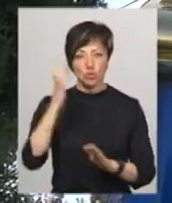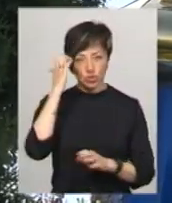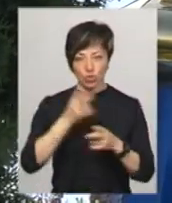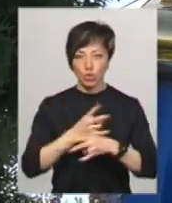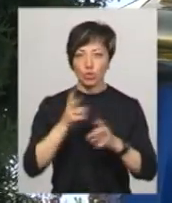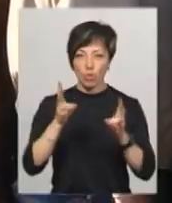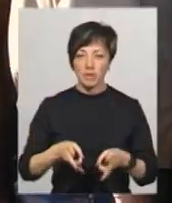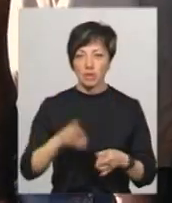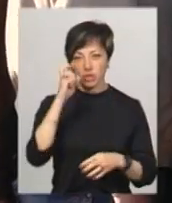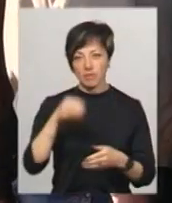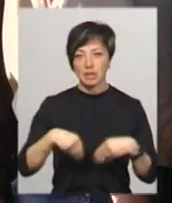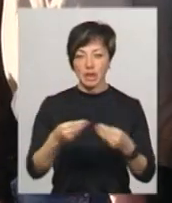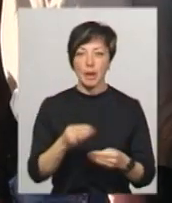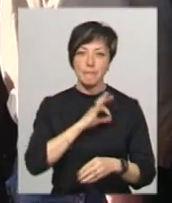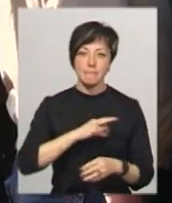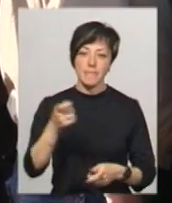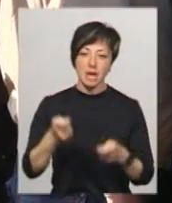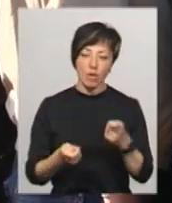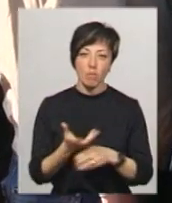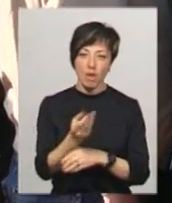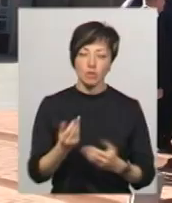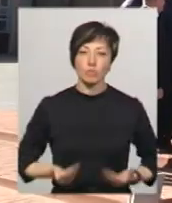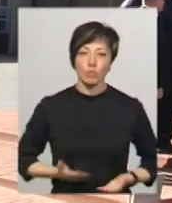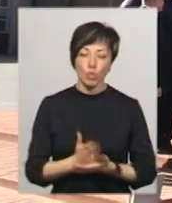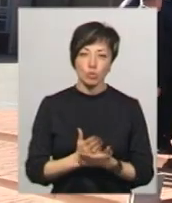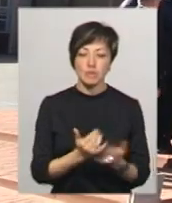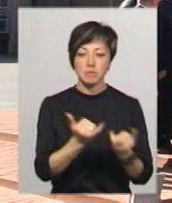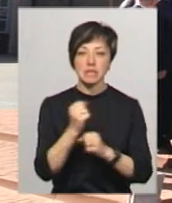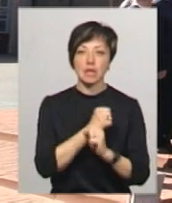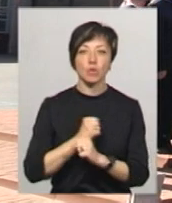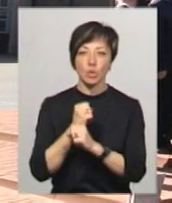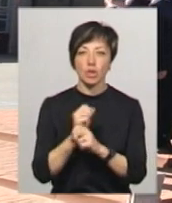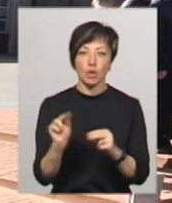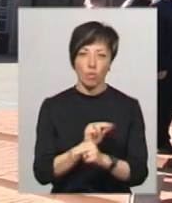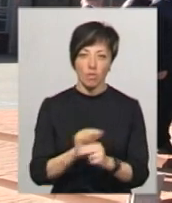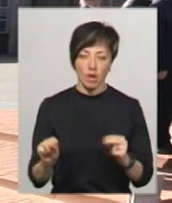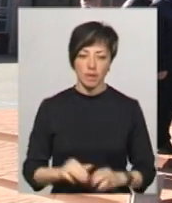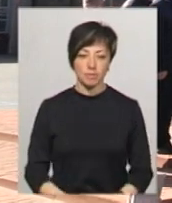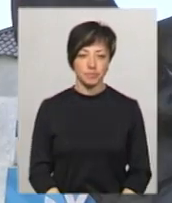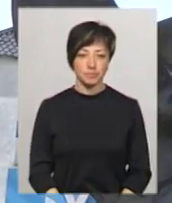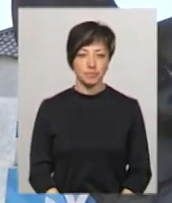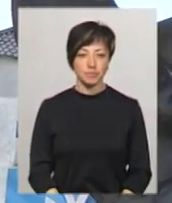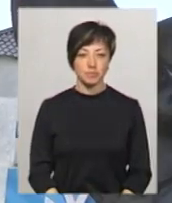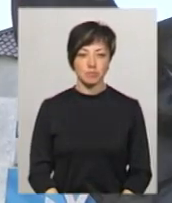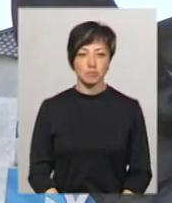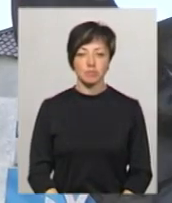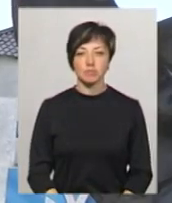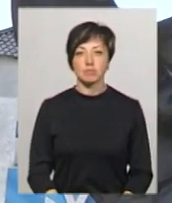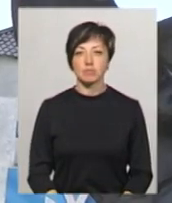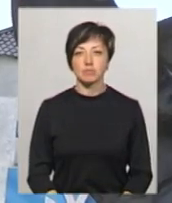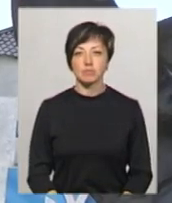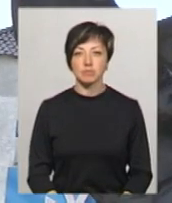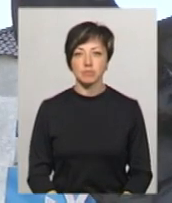Держава надає їм пільги при оплаті житлово-комунальних послуг та забезпечує санаторно-курортне лікування. Світлана Поробок, Дем'ян Цегольник, Новини,